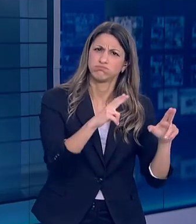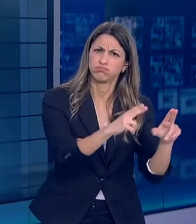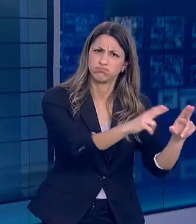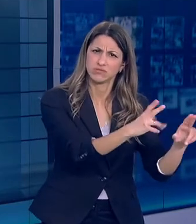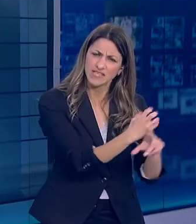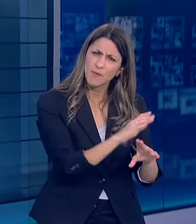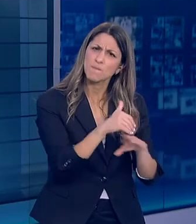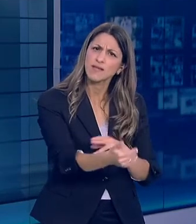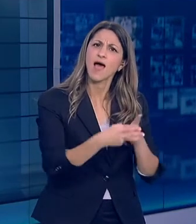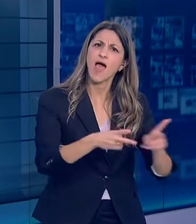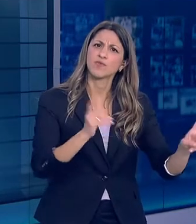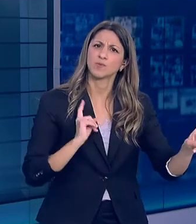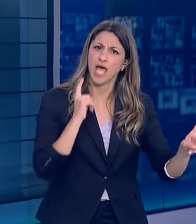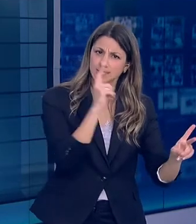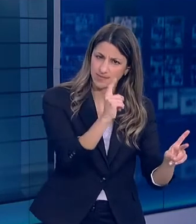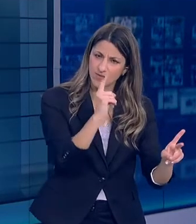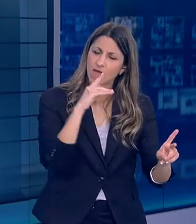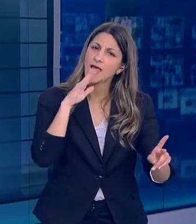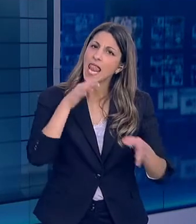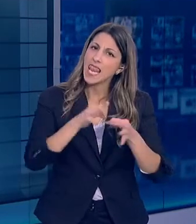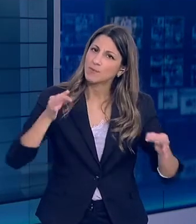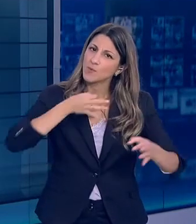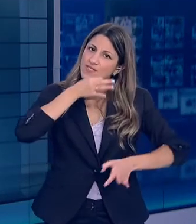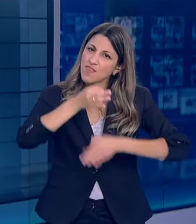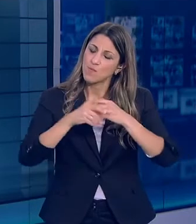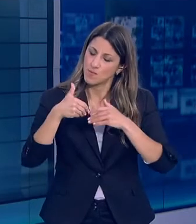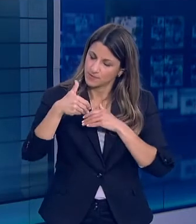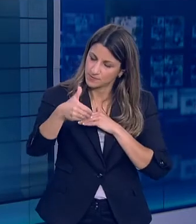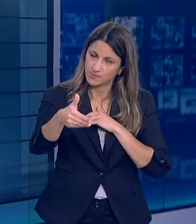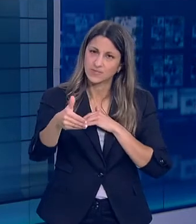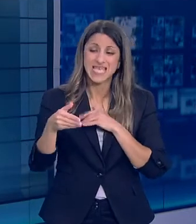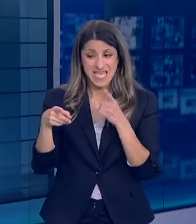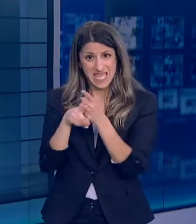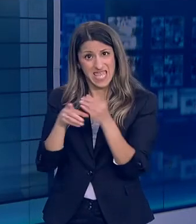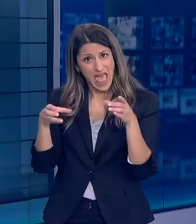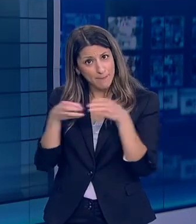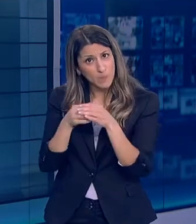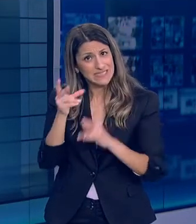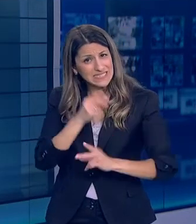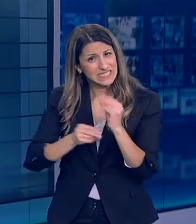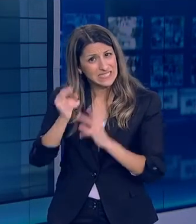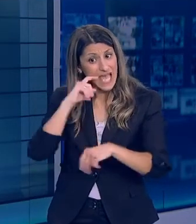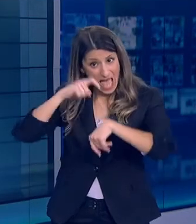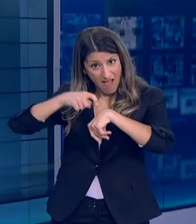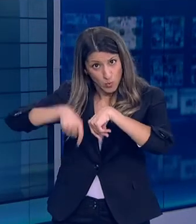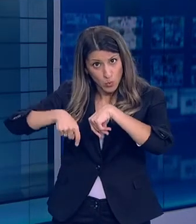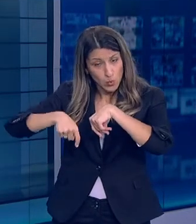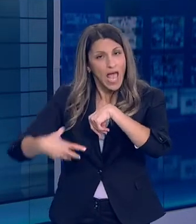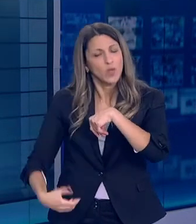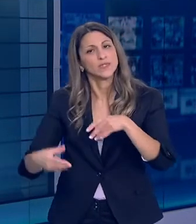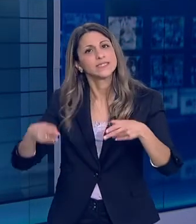μπορούμε να σας συνημερώσουμε Και γραπτώς Όταν θα έχουμε περισσότερα Από την υποεπιτροπή που συζητά αυτό το θέμα Μάλιστα νομίζω υπάρχει μια συνάντηση Ακριβώς αυτή την ώρα που μιλάμε